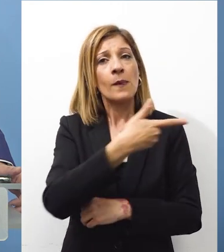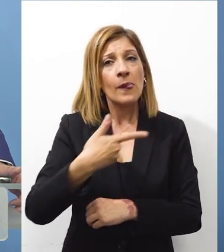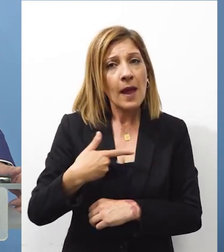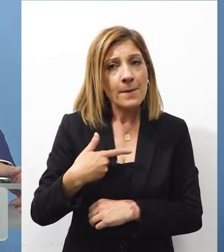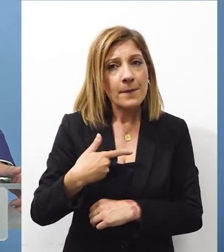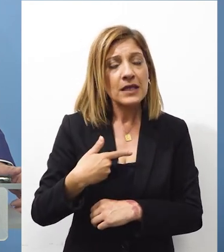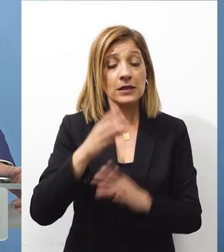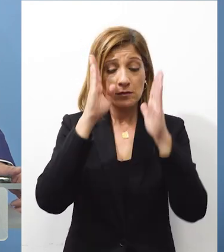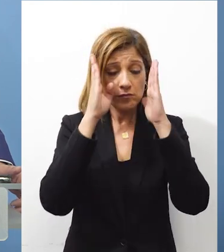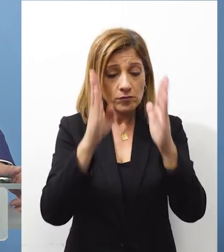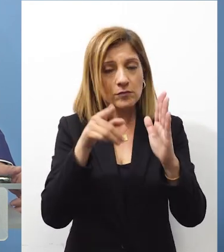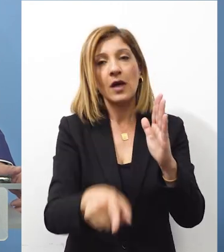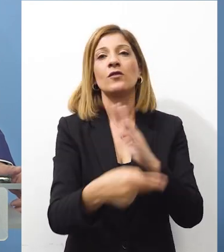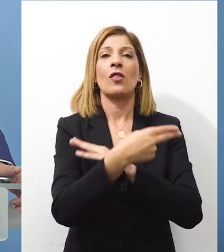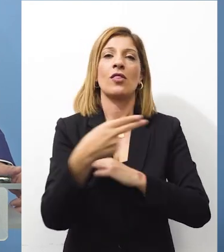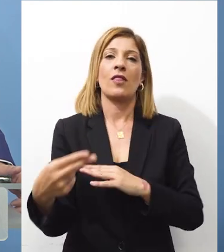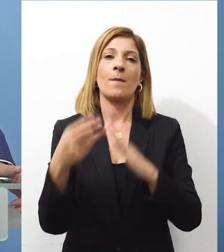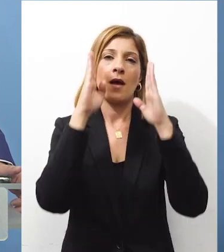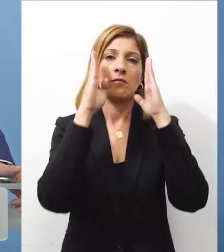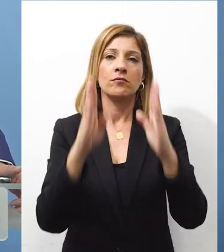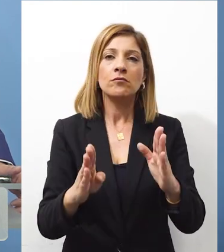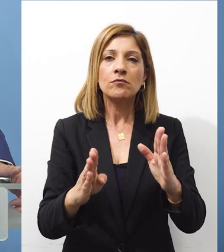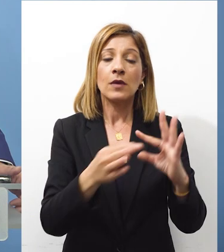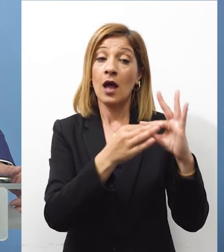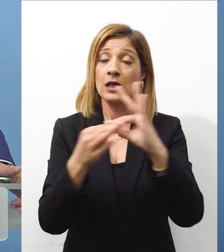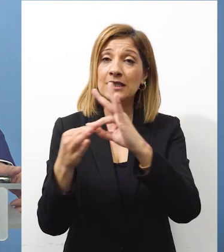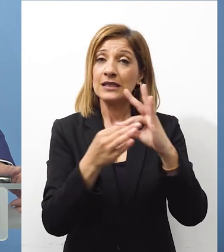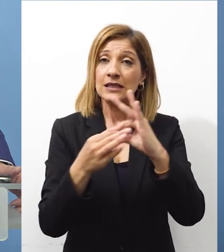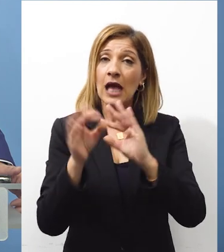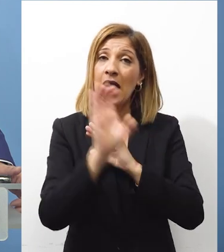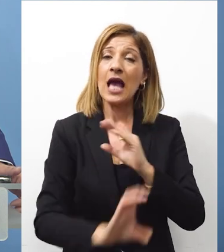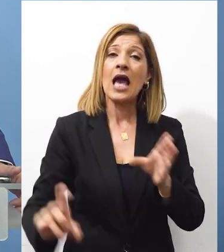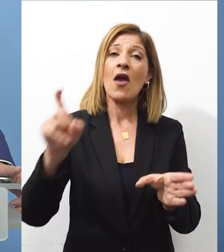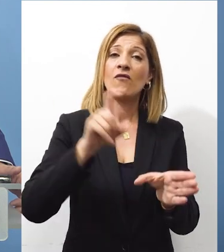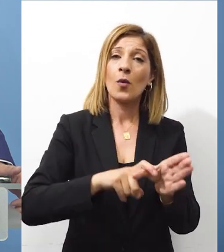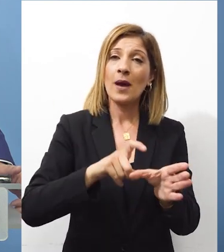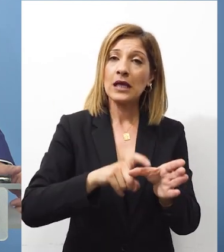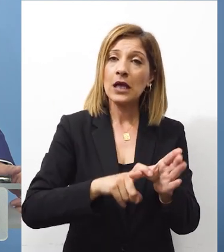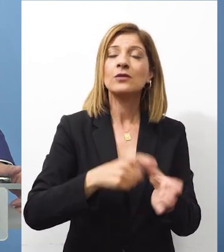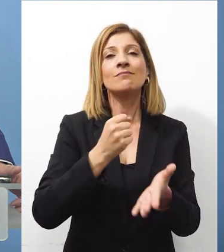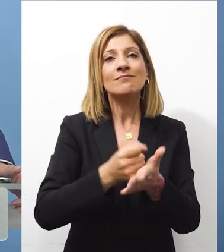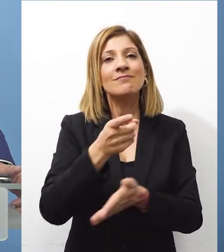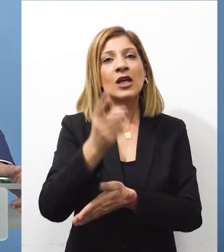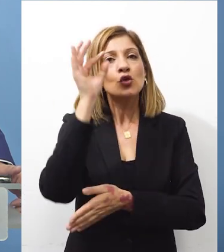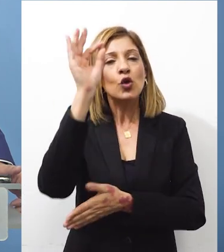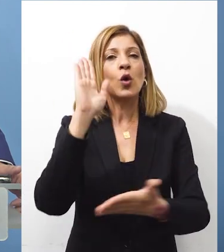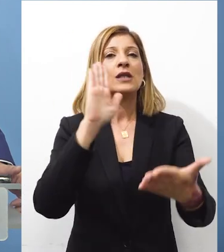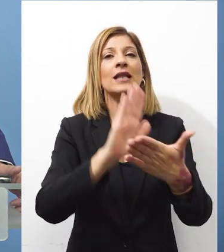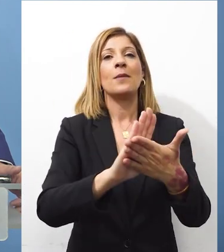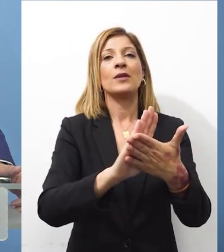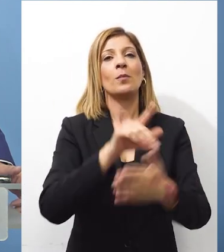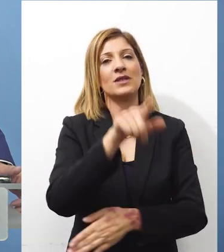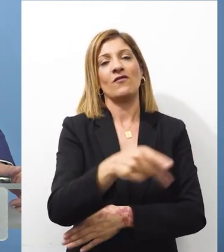ενέργειες Επικεντρώνονται προς αυτή την κατεύθυνση Πάντοτε σε στενή συνεργασία Με την Ευρωπαϊκή Ένωση Ως προς την αντιμετώπιση των γεννησιουργών